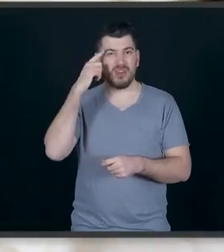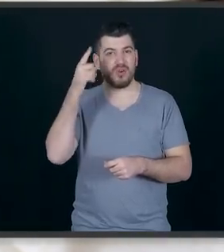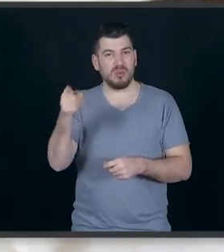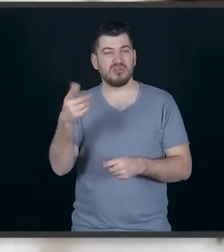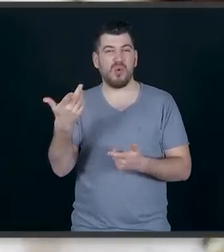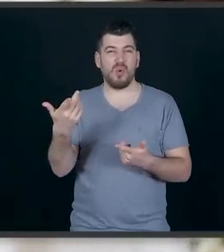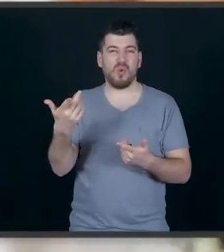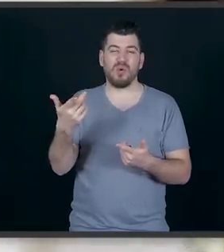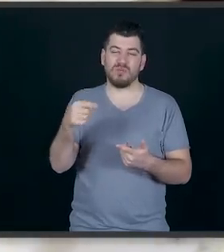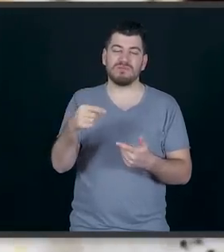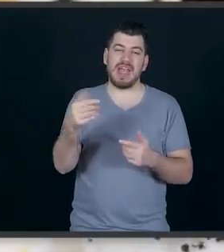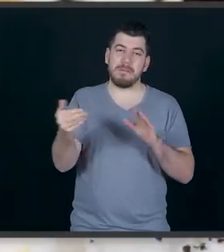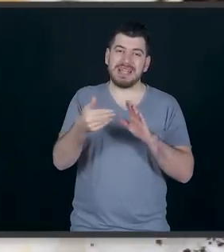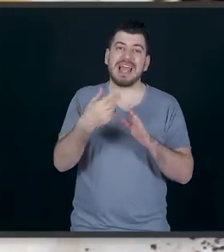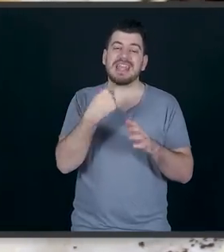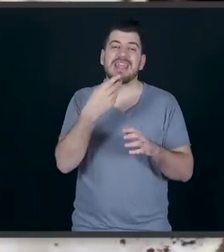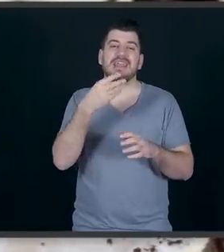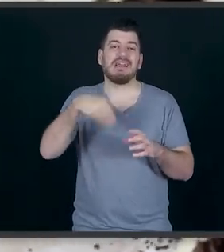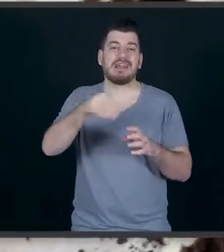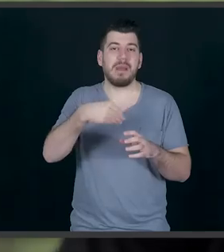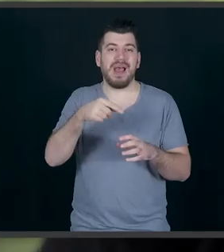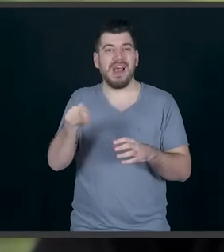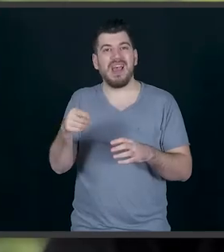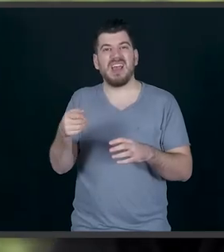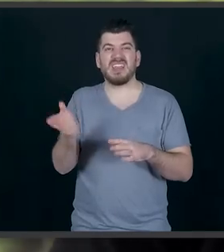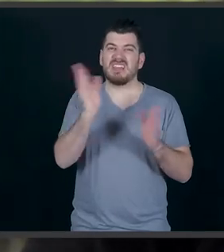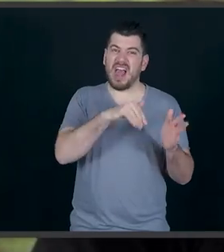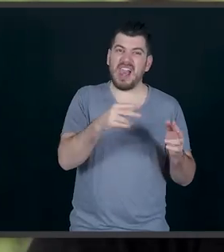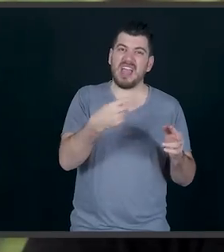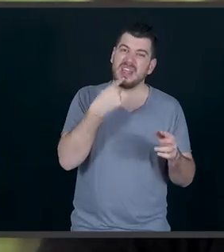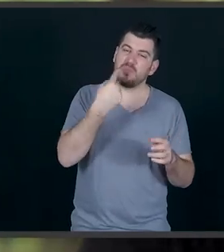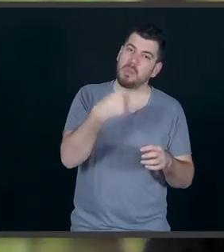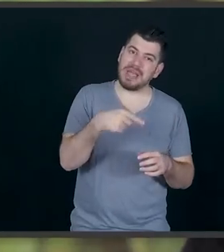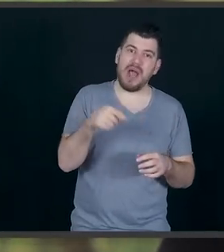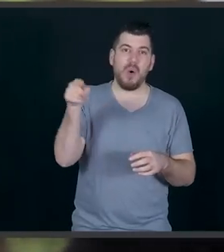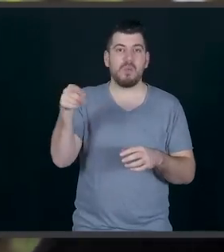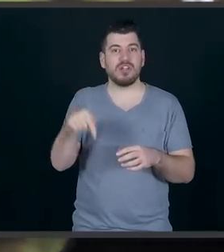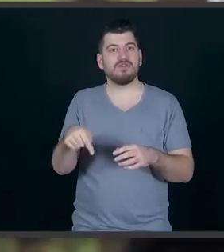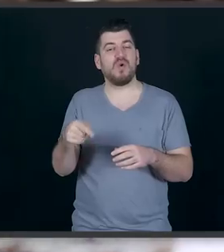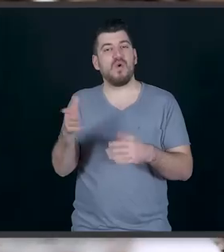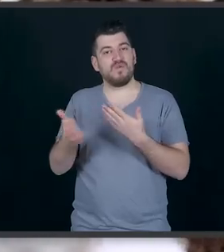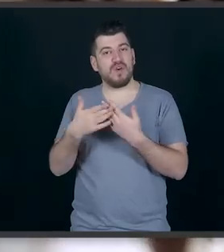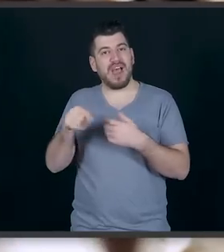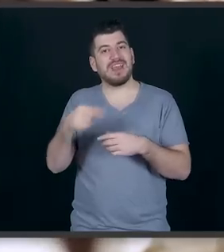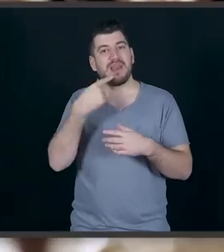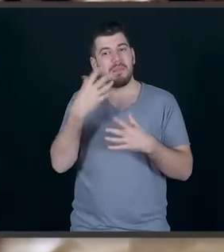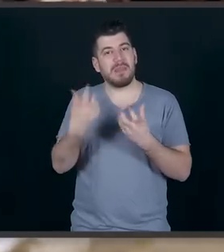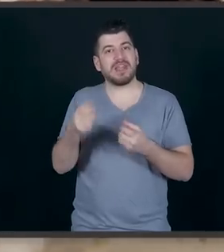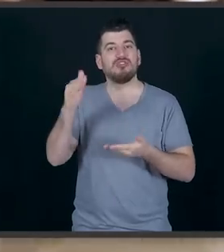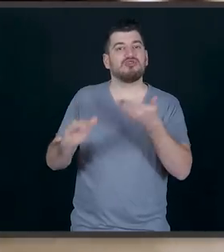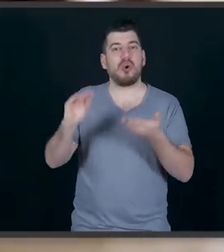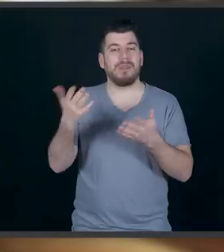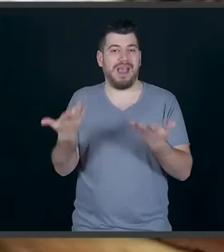αρκετά πιο πικρά από τα άλλα και μας ψωροπούν γενικότερα καλύτερα τον πανόφι. Νομίζω ότι